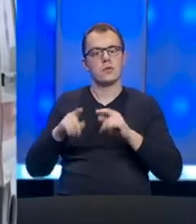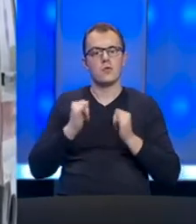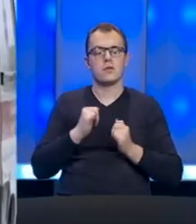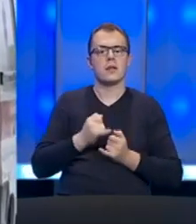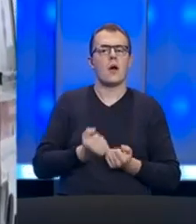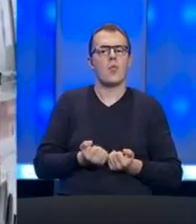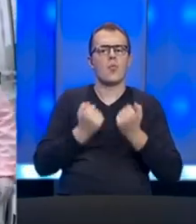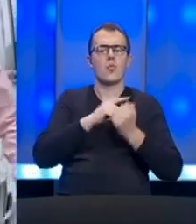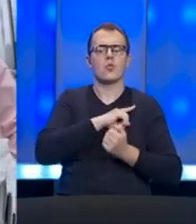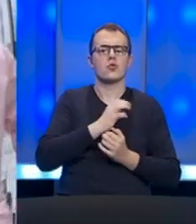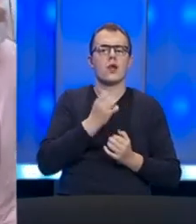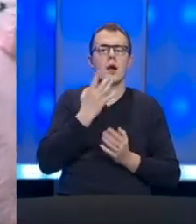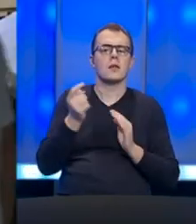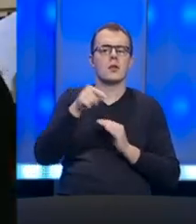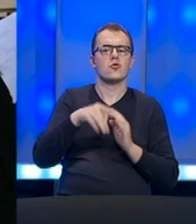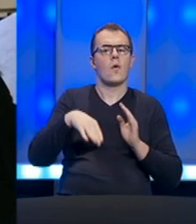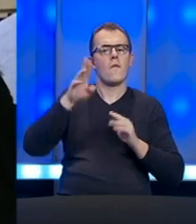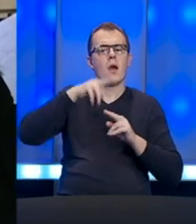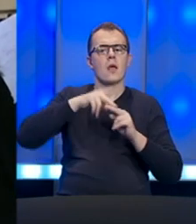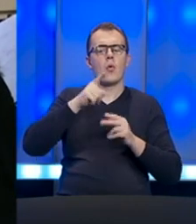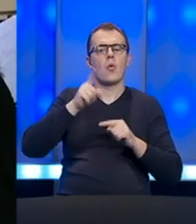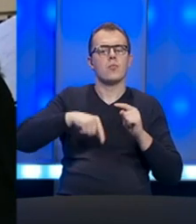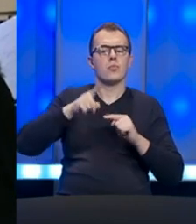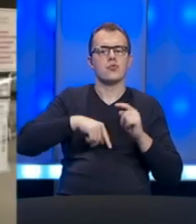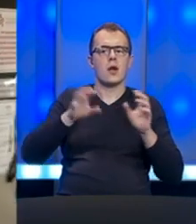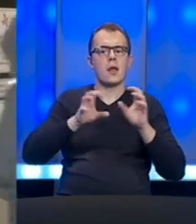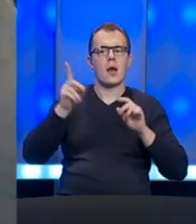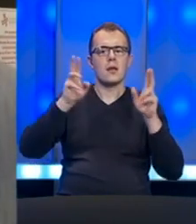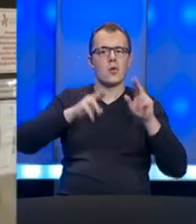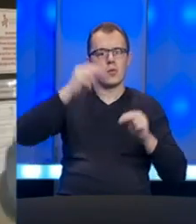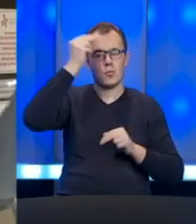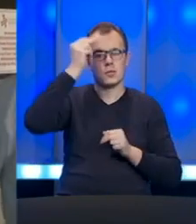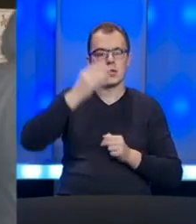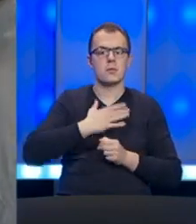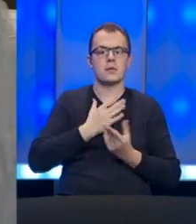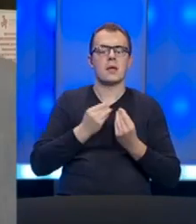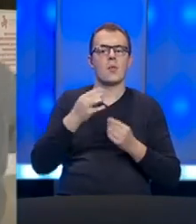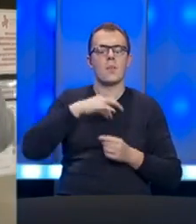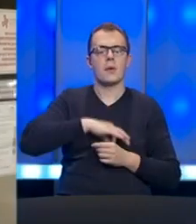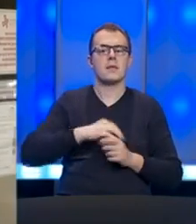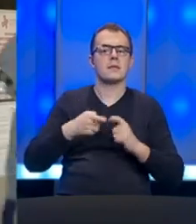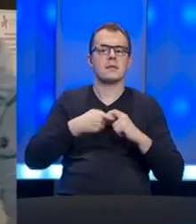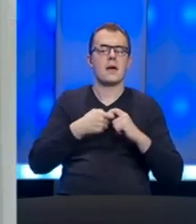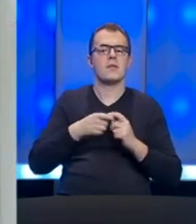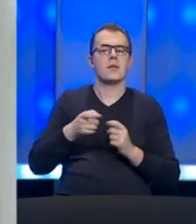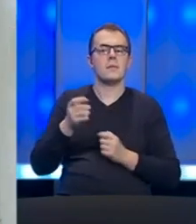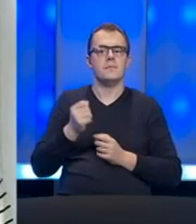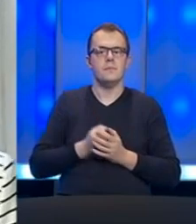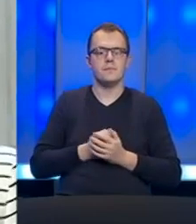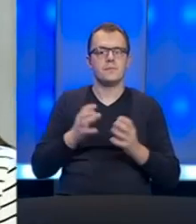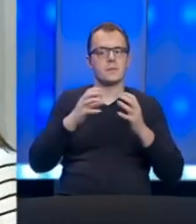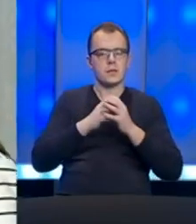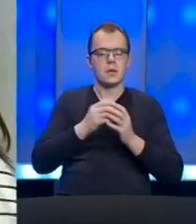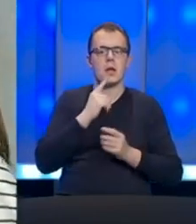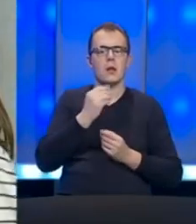ugrožena kada je došlo do velikog otpuštanja radnika u Republice Srpskoj. Sa mnom ovdje je predsjednica Saveza sindikata Republike Srpske, Ranka Mišić, koju